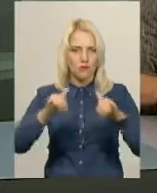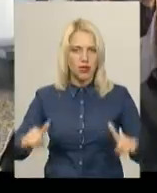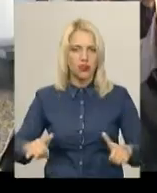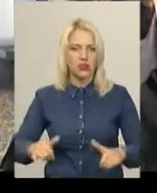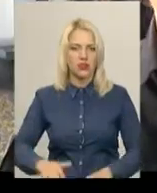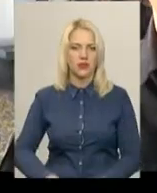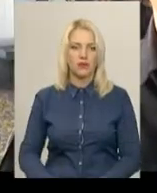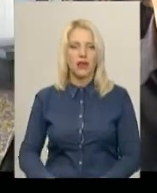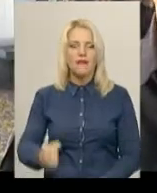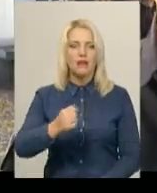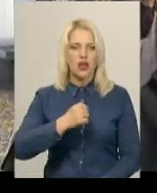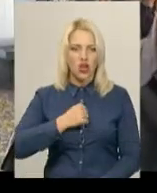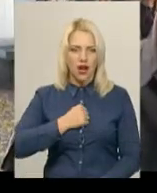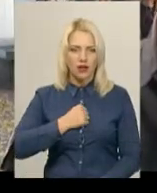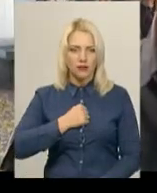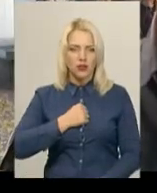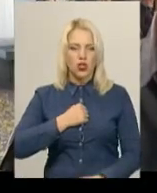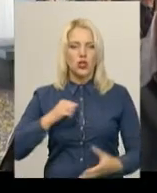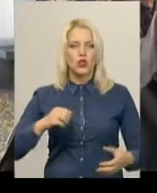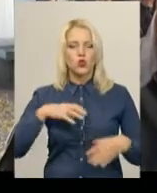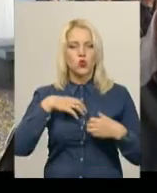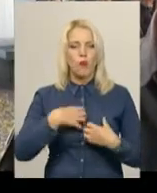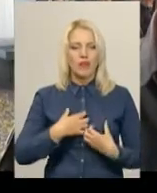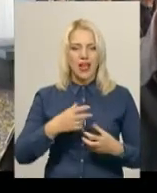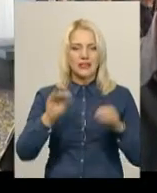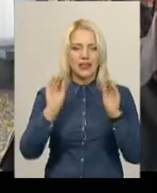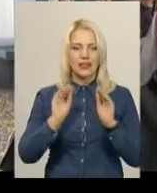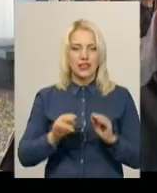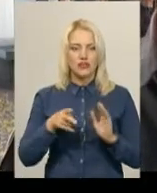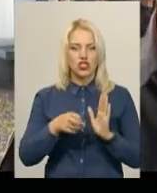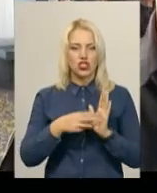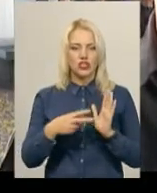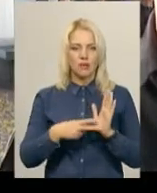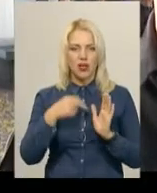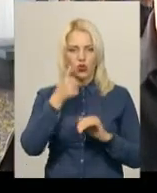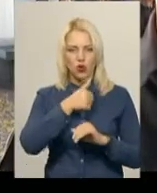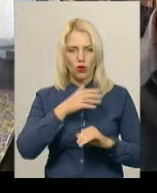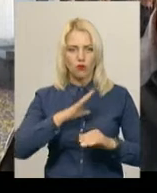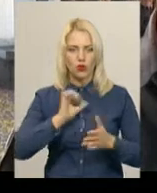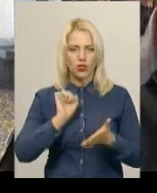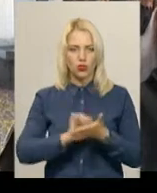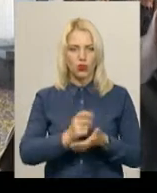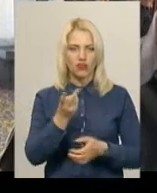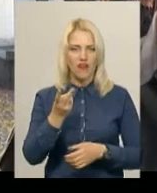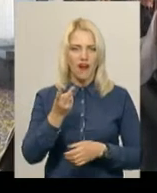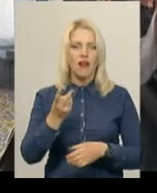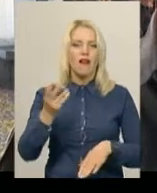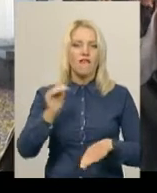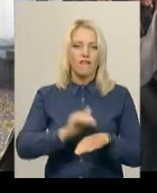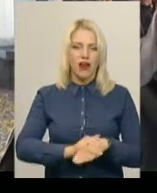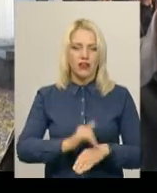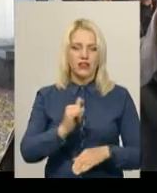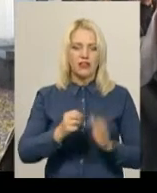На жаль, сумна статистика, за 2017 рік було задокументовано два факти станом на